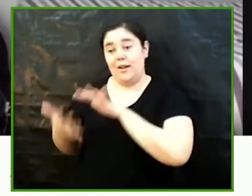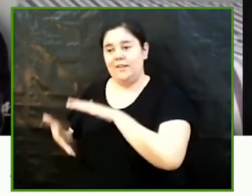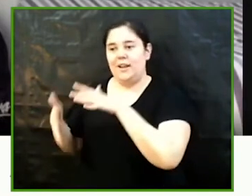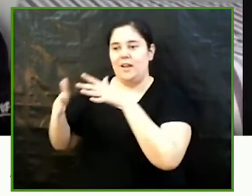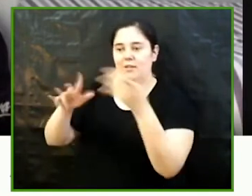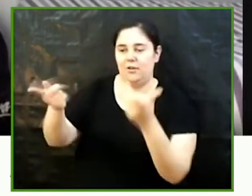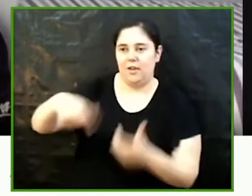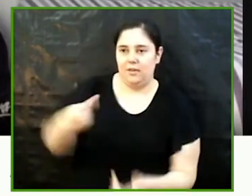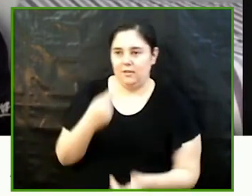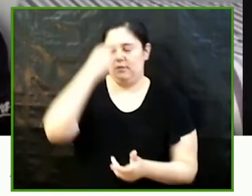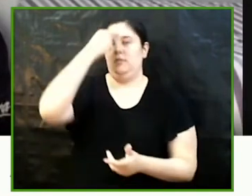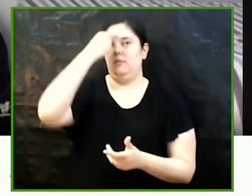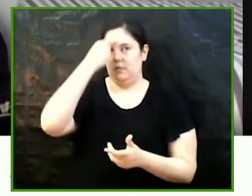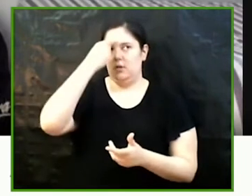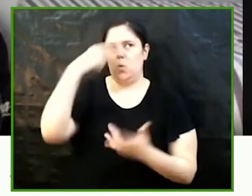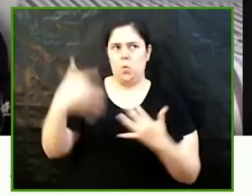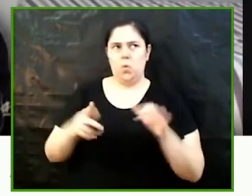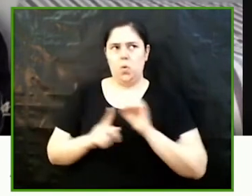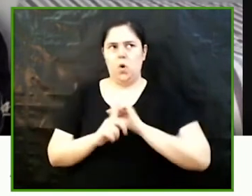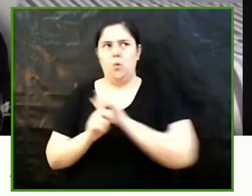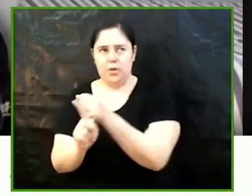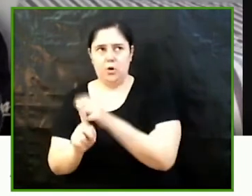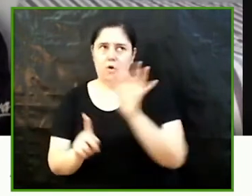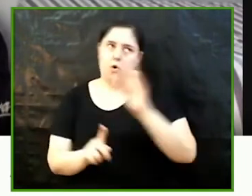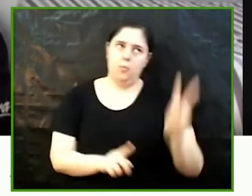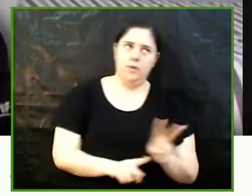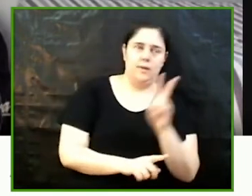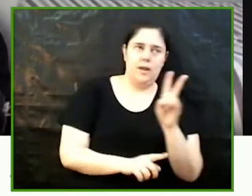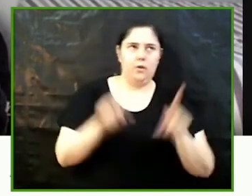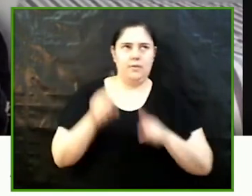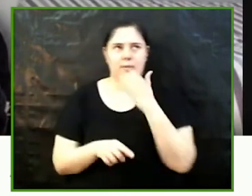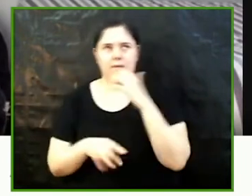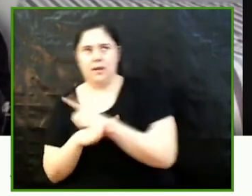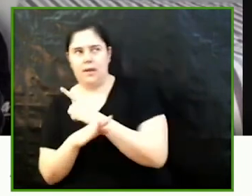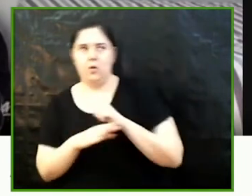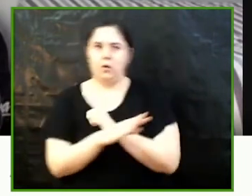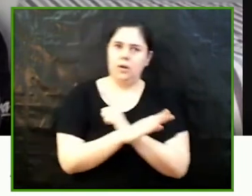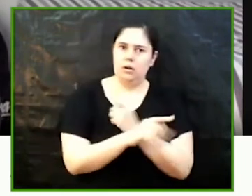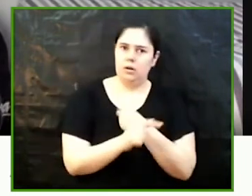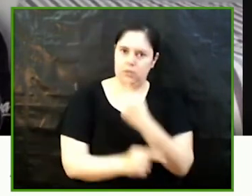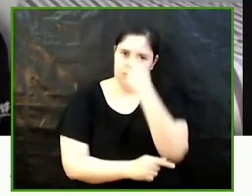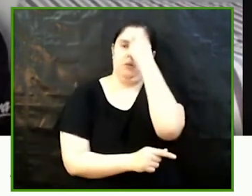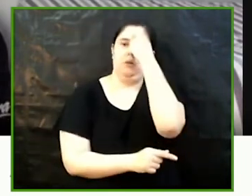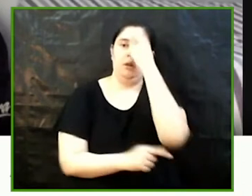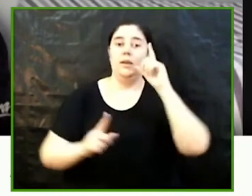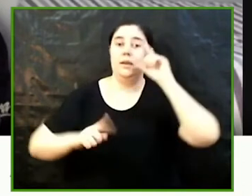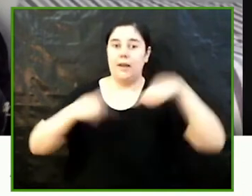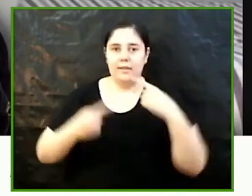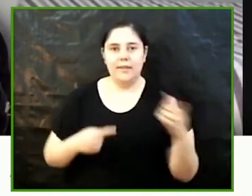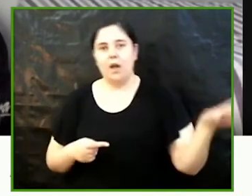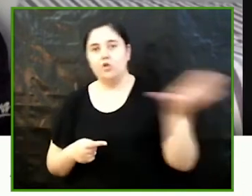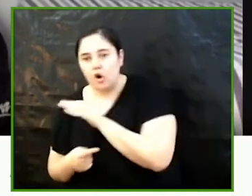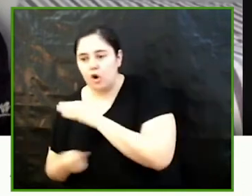conciencia de las opresiones y privilegios propios de cada género Por ello día a día se esfuerzan y nos esforzamos todas